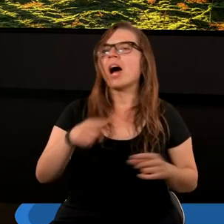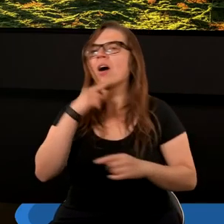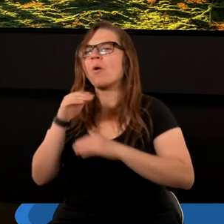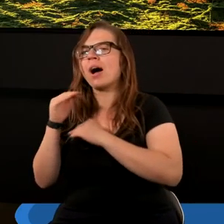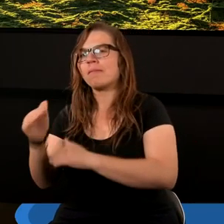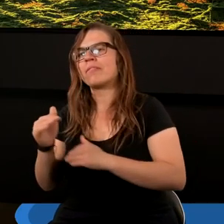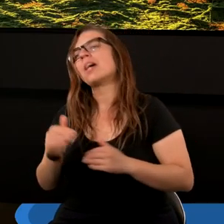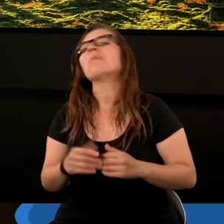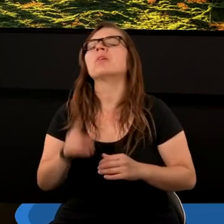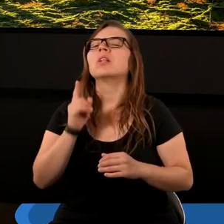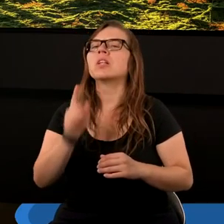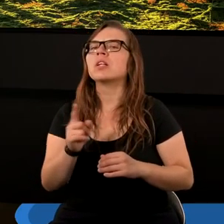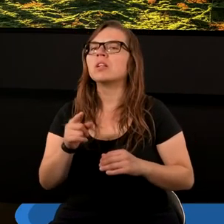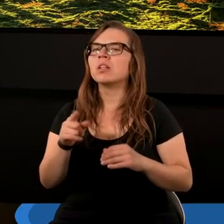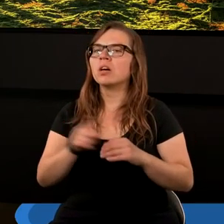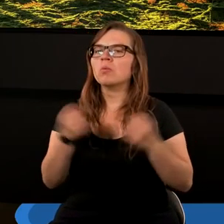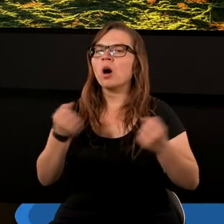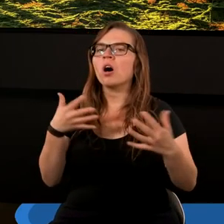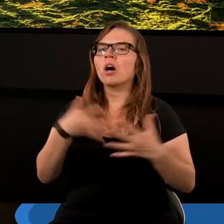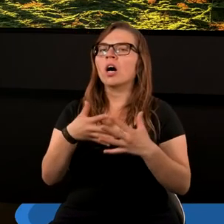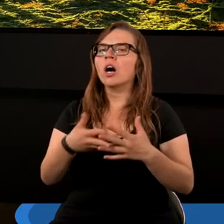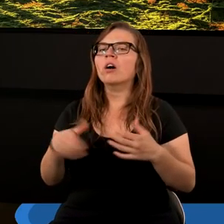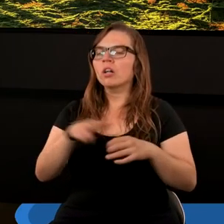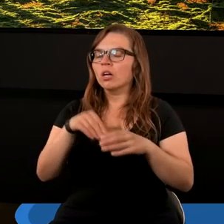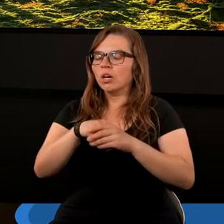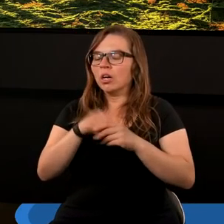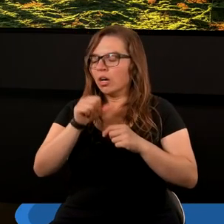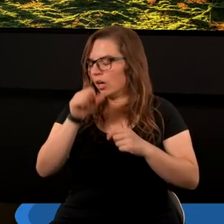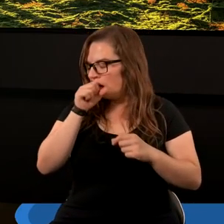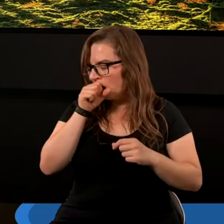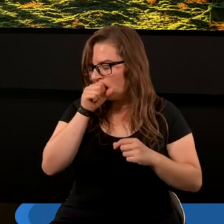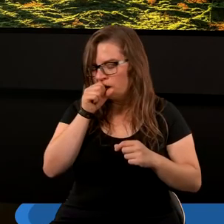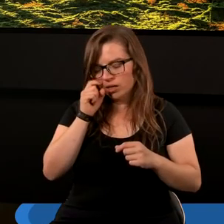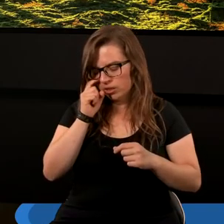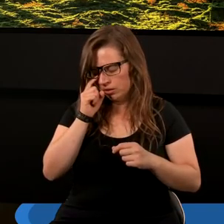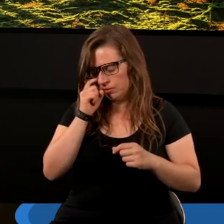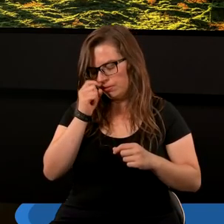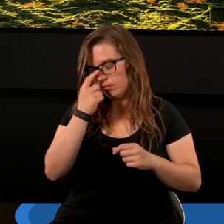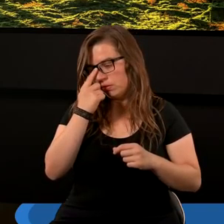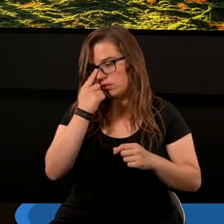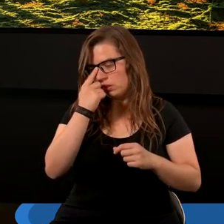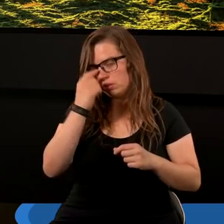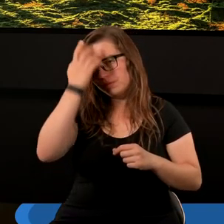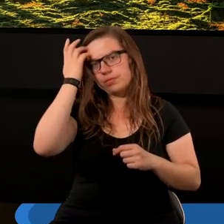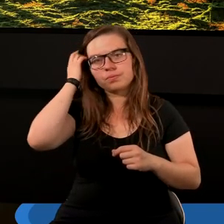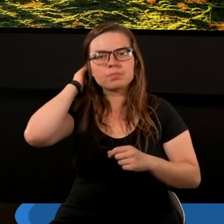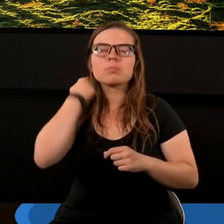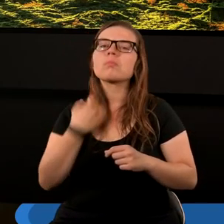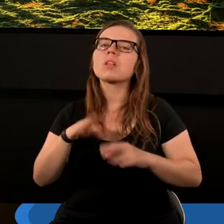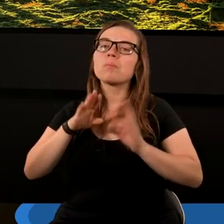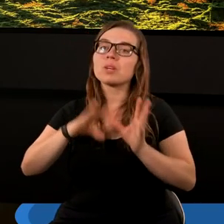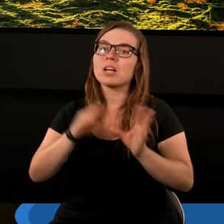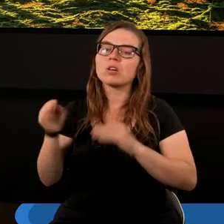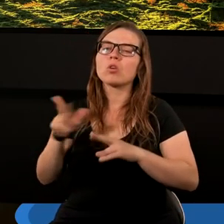kłamstwem. Wojna, która rozpoczęła się w niebie, o czym wiemy, i przeniesiona została na